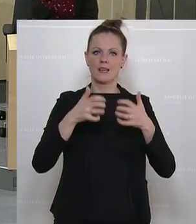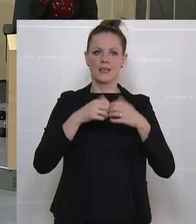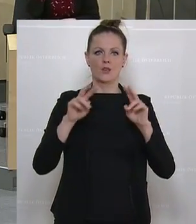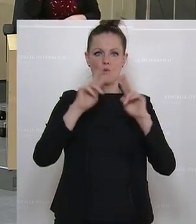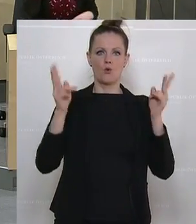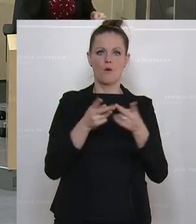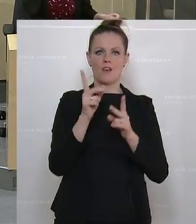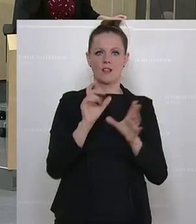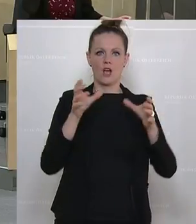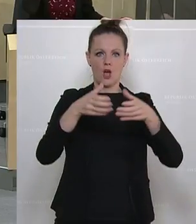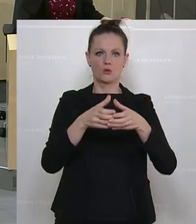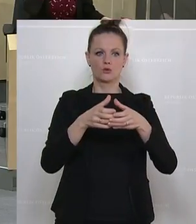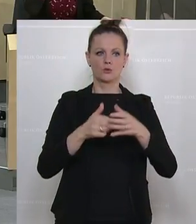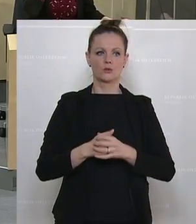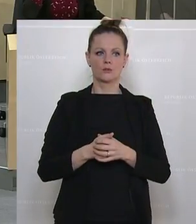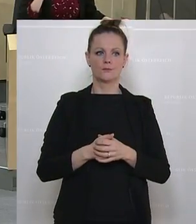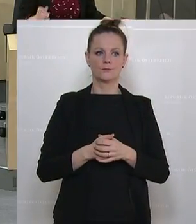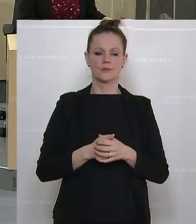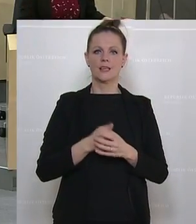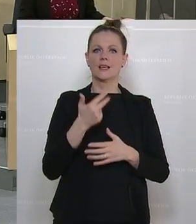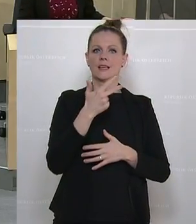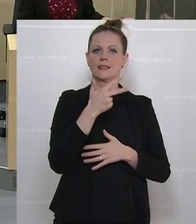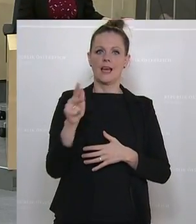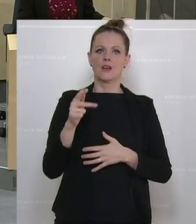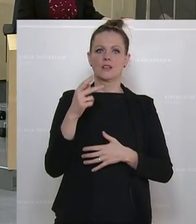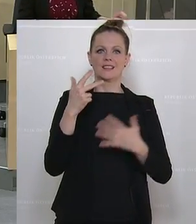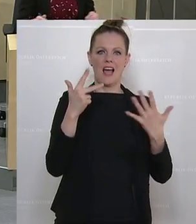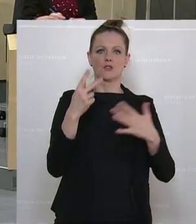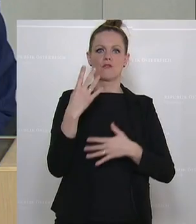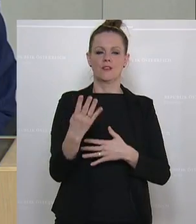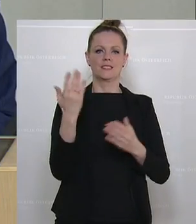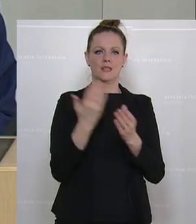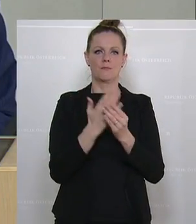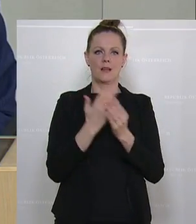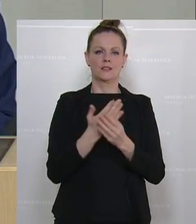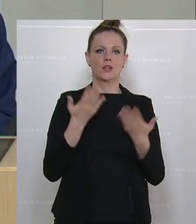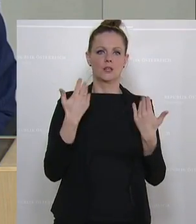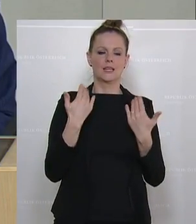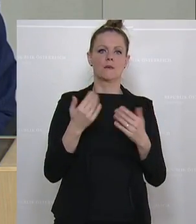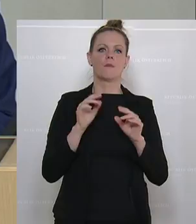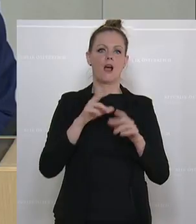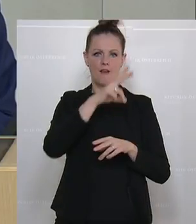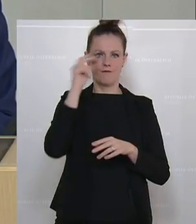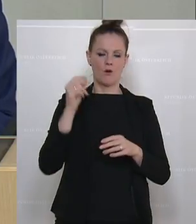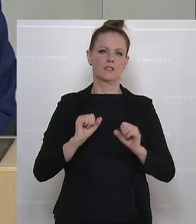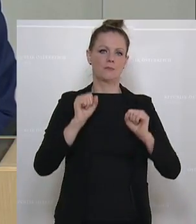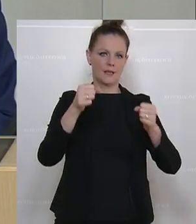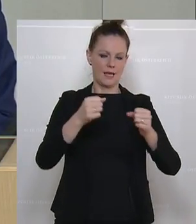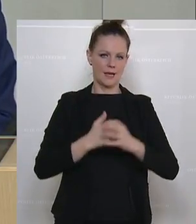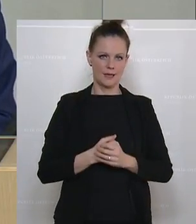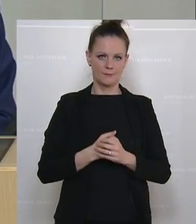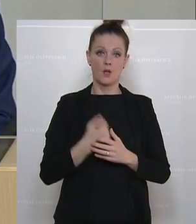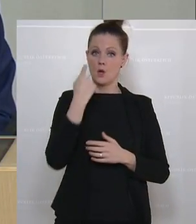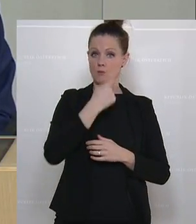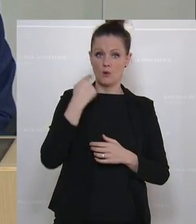Umweltausschusses und des Volksbegehren. 348 der Beilagen. Klimavolksbegehren, 697 der Beilagen. Auf die